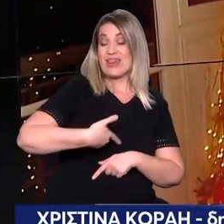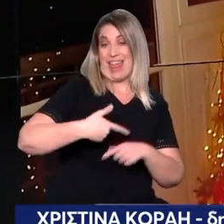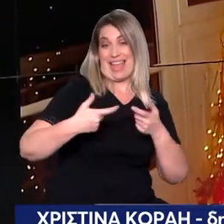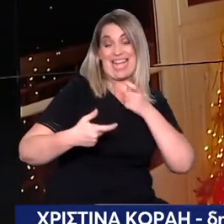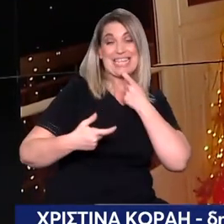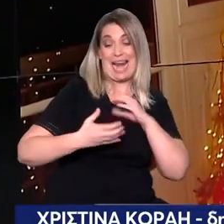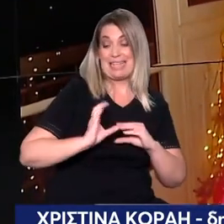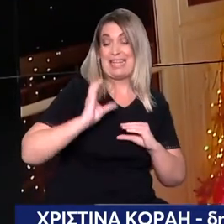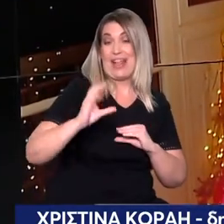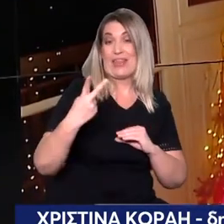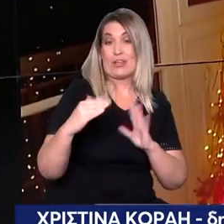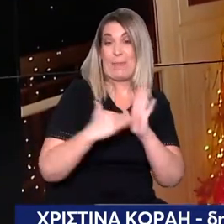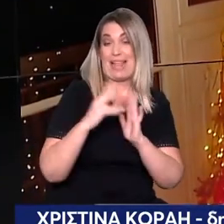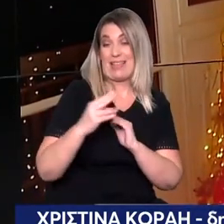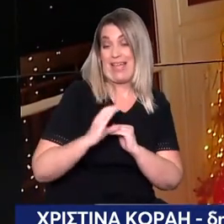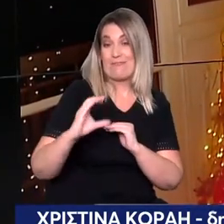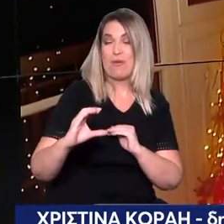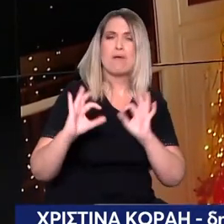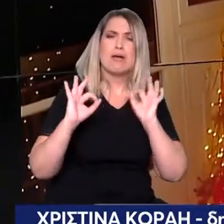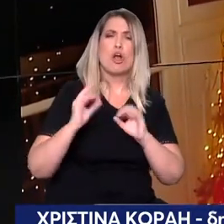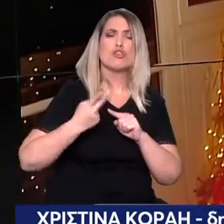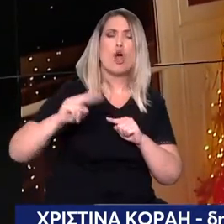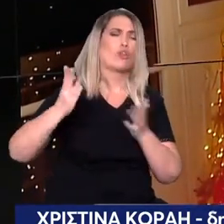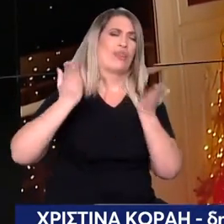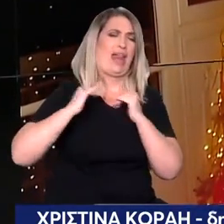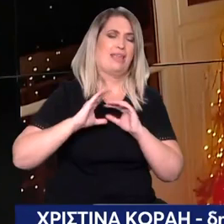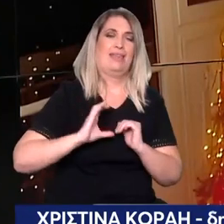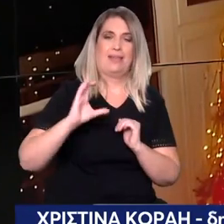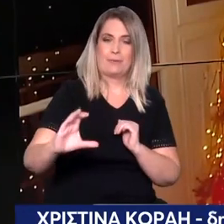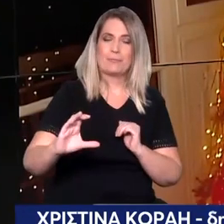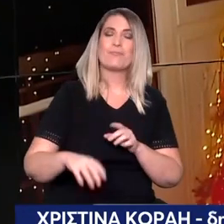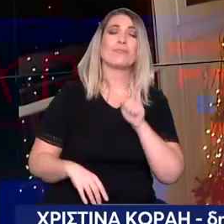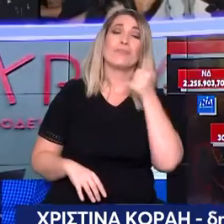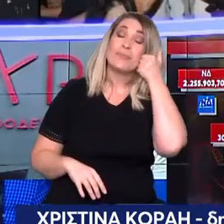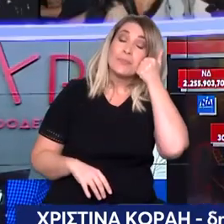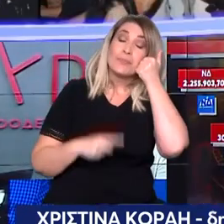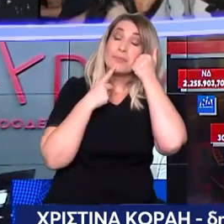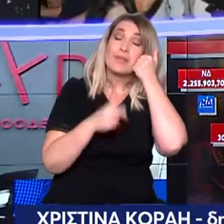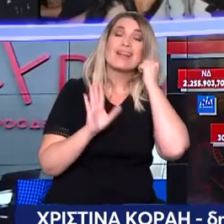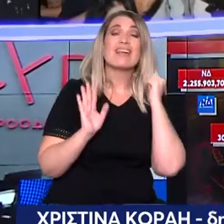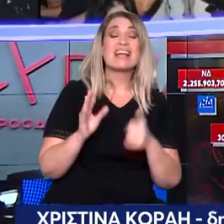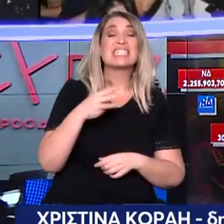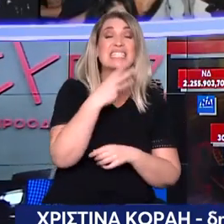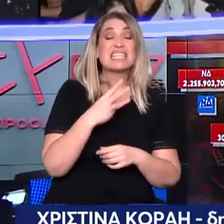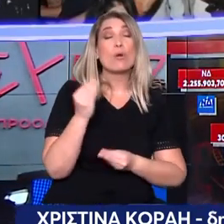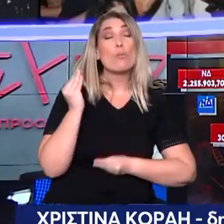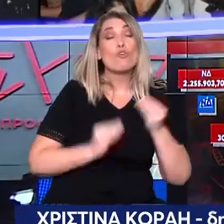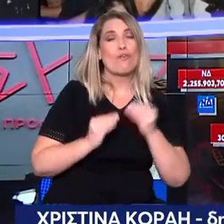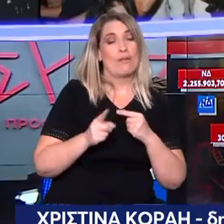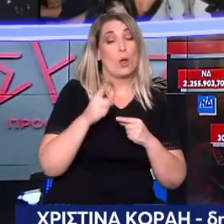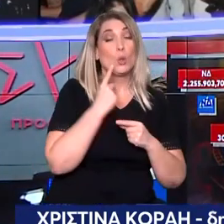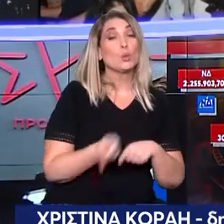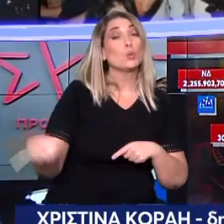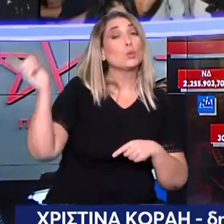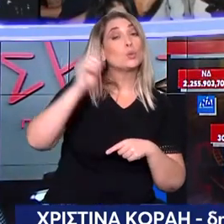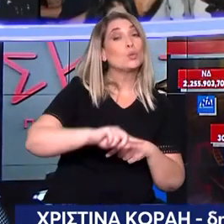θα τα δανείσει ο Στέφανος Κασελάκης. Νίκο μου, το μεγάλο πρόβλημα του ΣΥΡΙΖΑ θα είναι του χρόνου που πλέον θα μετράει